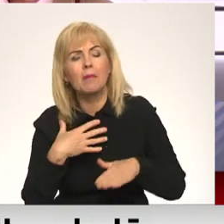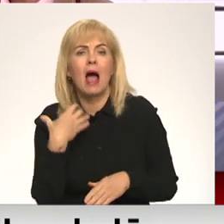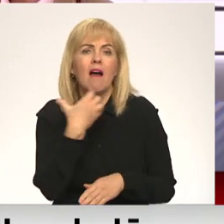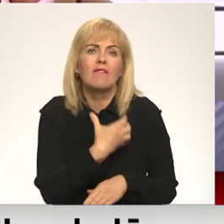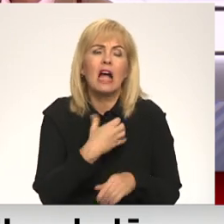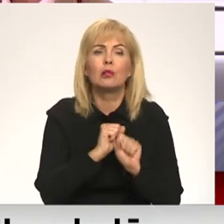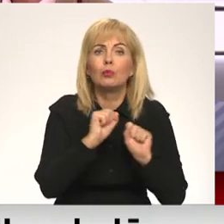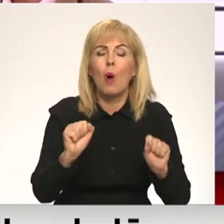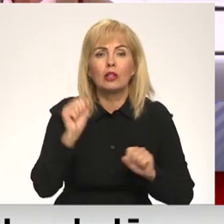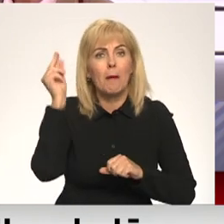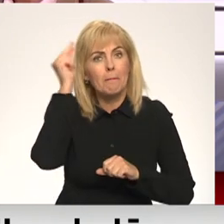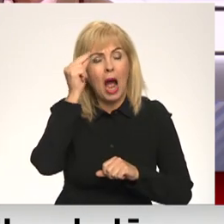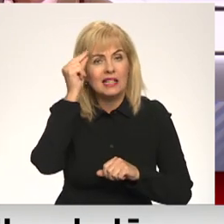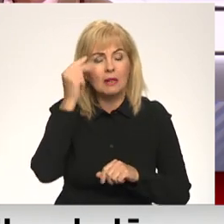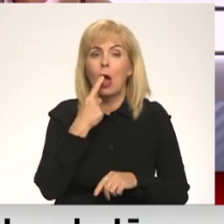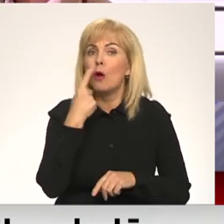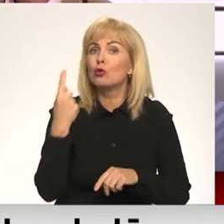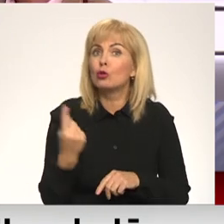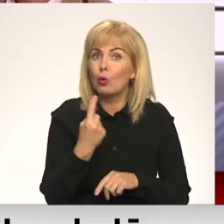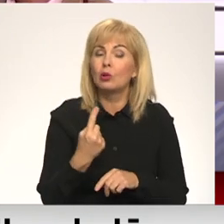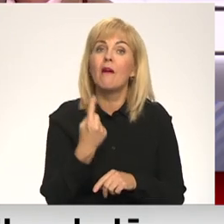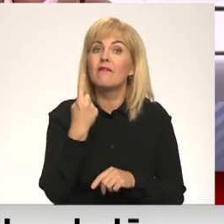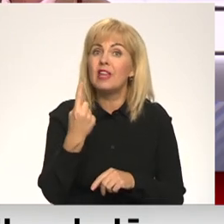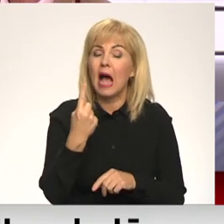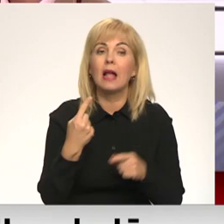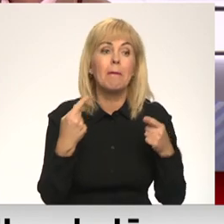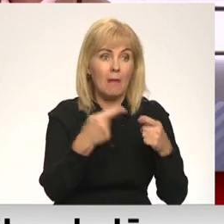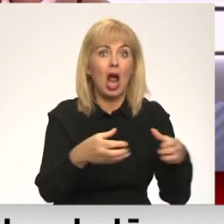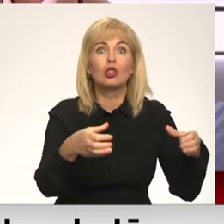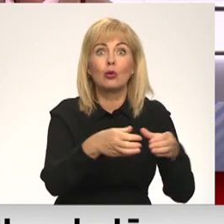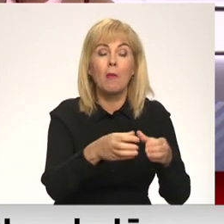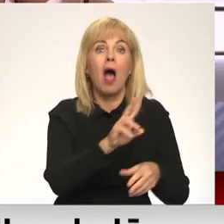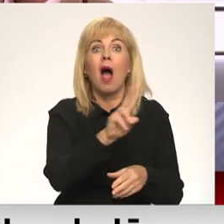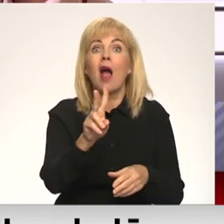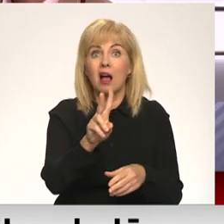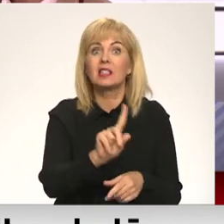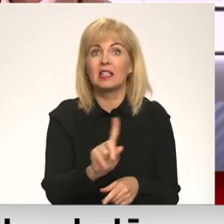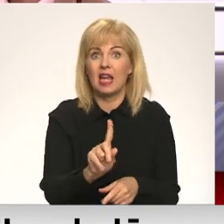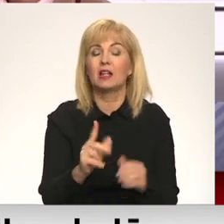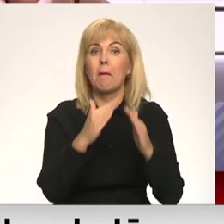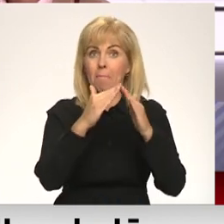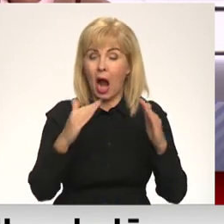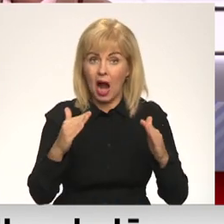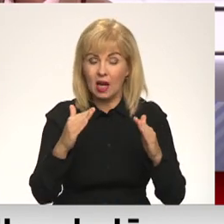nodrošināt mācības stundas vienai mērķgrupai, kas atrodas mājās un tai, kas atrodas klasē.